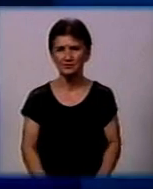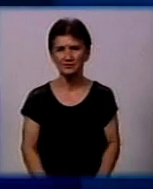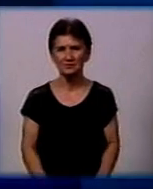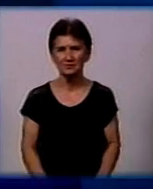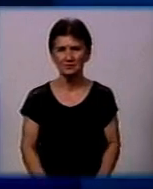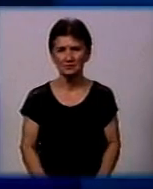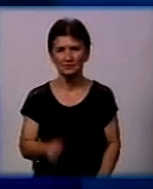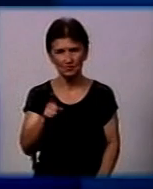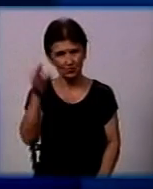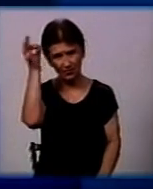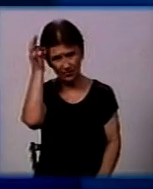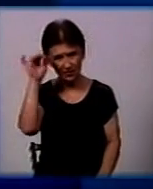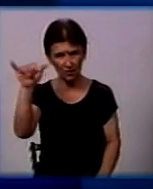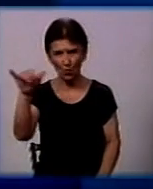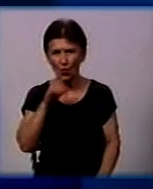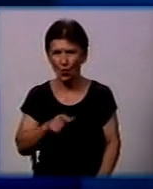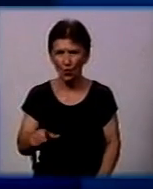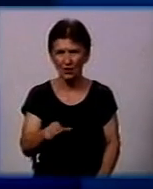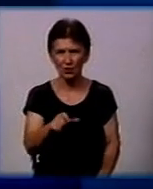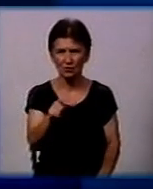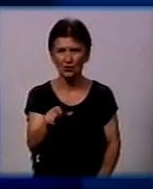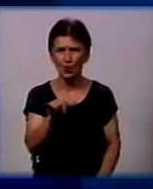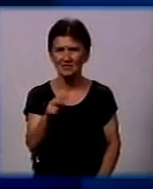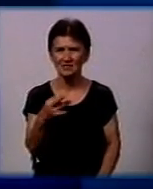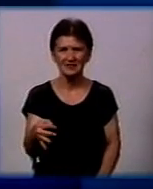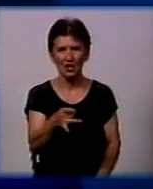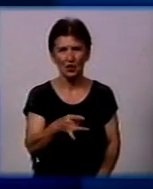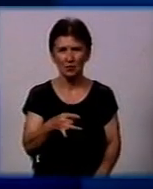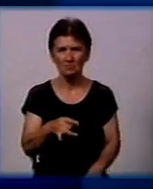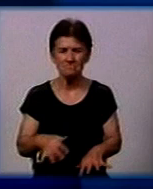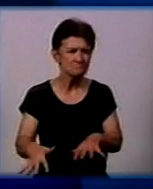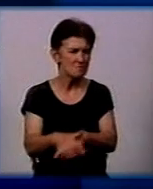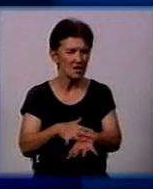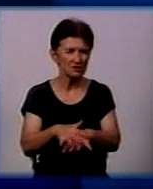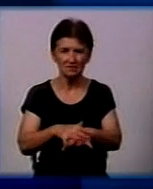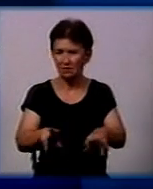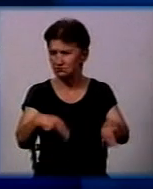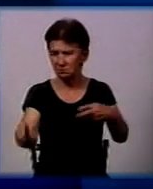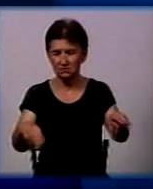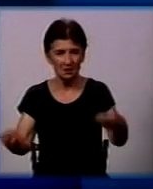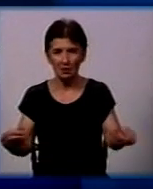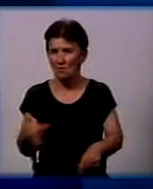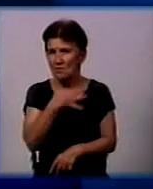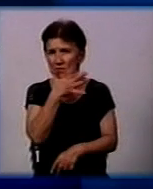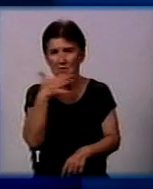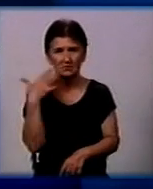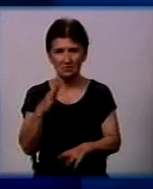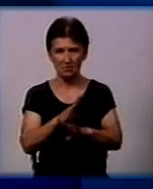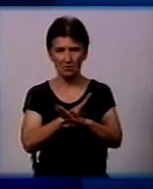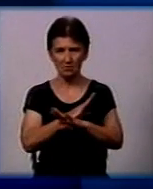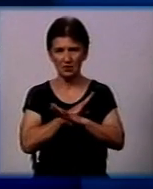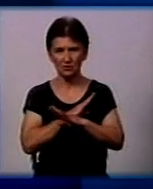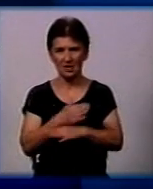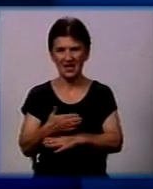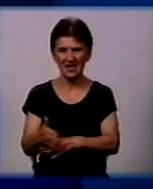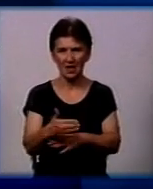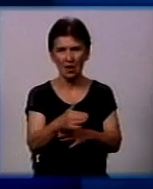Нагадаємо, річці Березівка у Станівського району масово загинула риба. На березі гниють та плавають у річці мертві товстолоби,